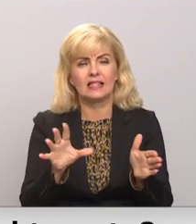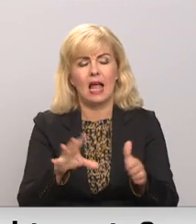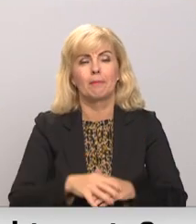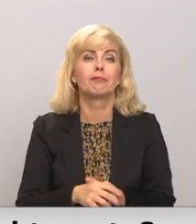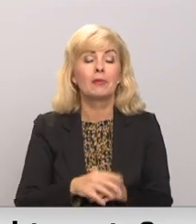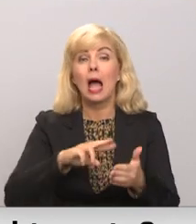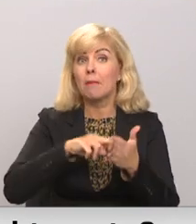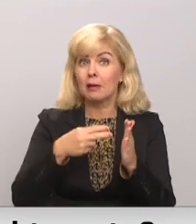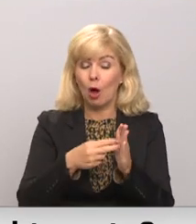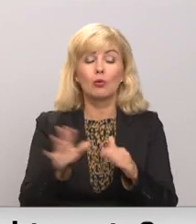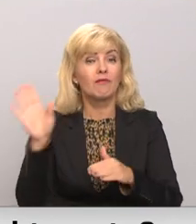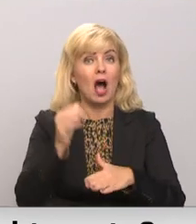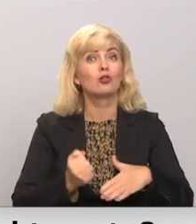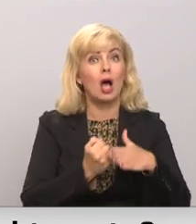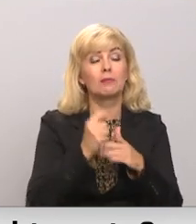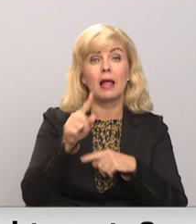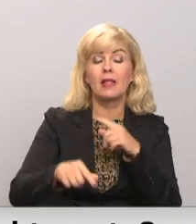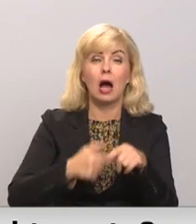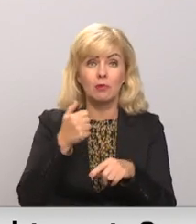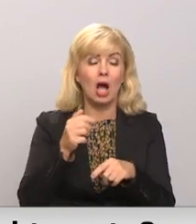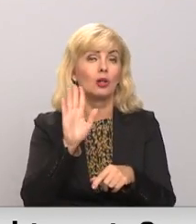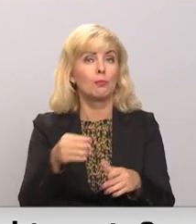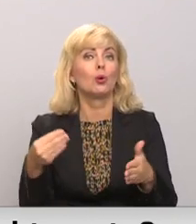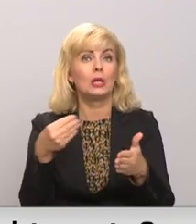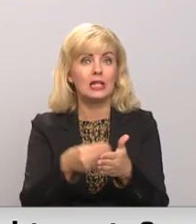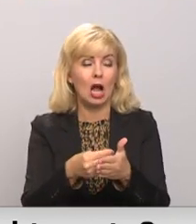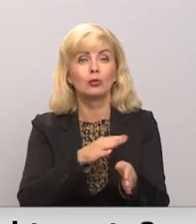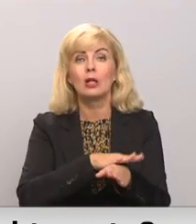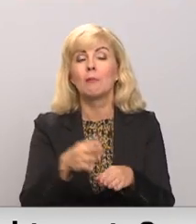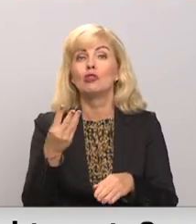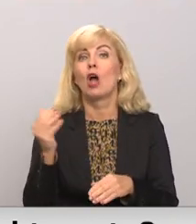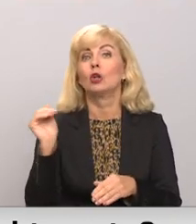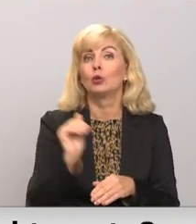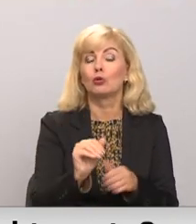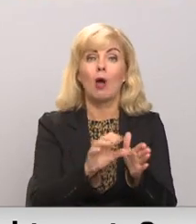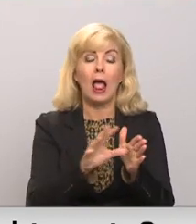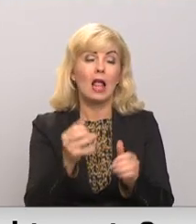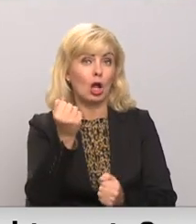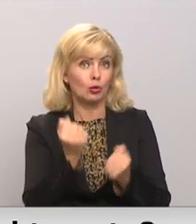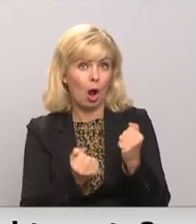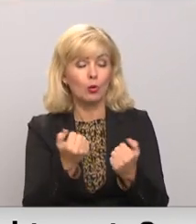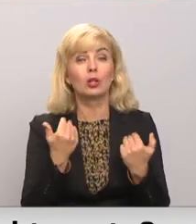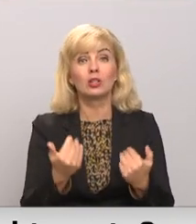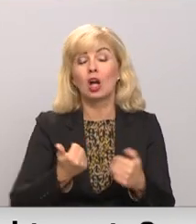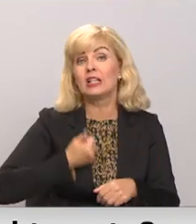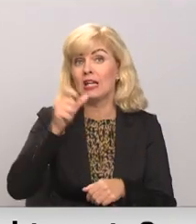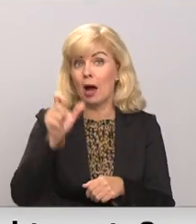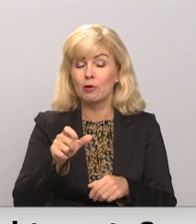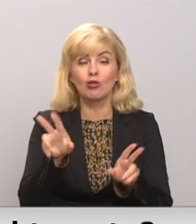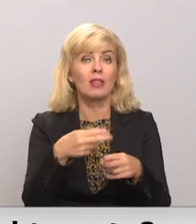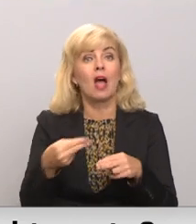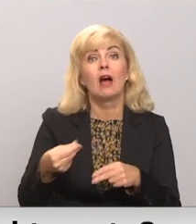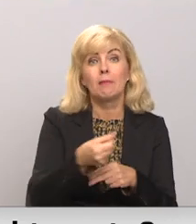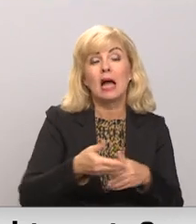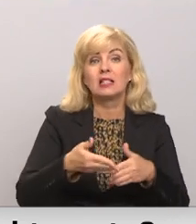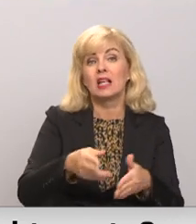Planots, ar valsts atbalstu nākamgad varētu tikt iegādāti nepilni 4000 elektroauto. Šobrīd to īpašniekiem nav jāmaksā